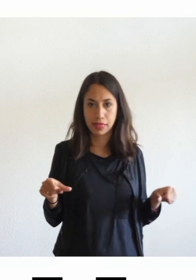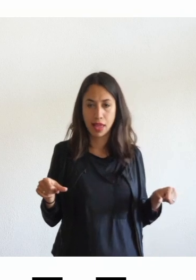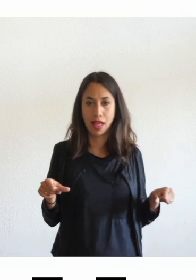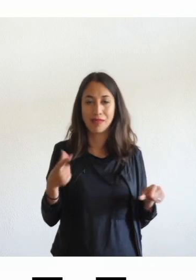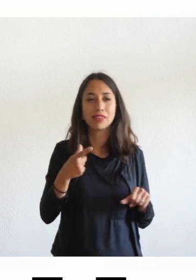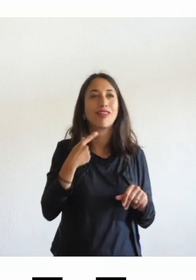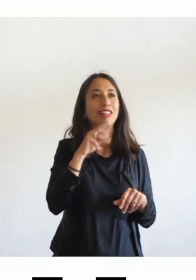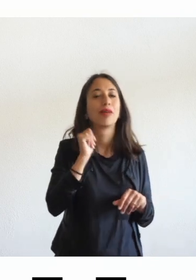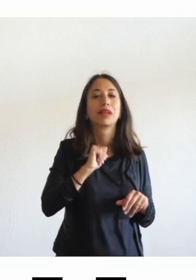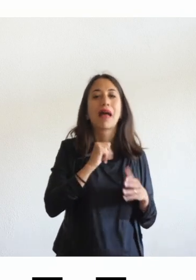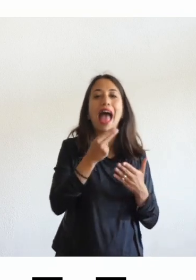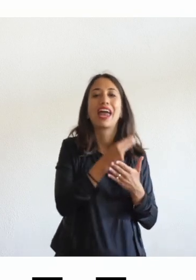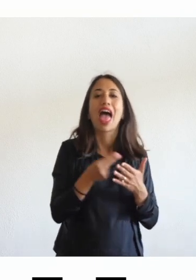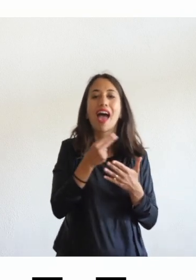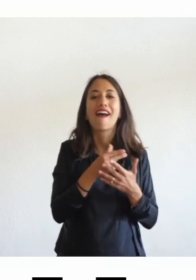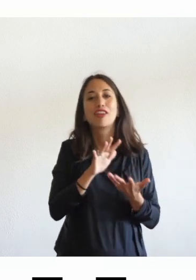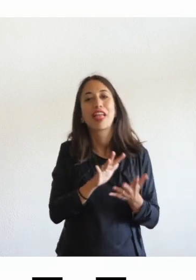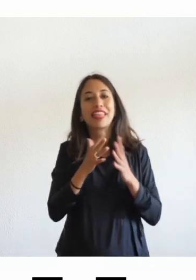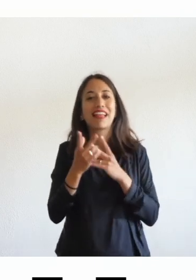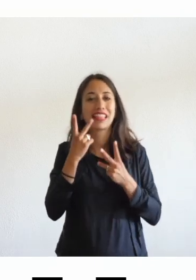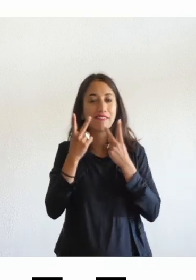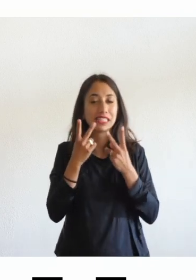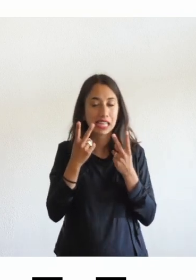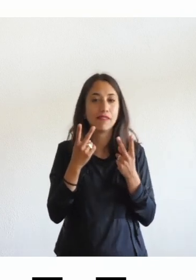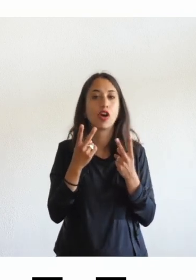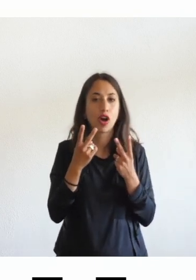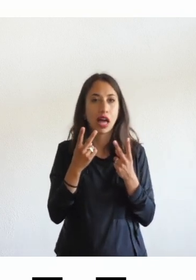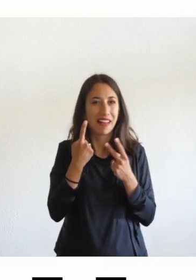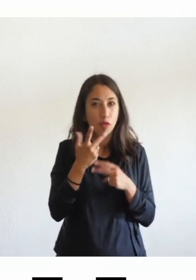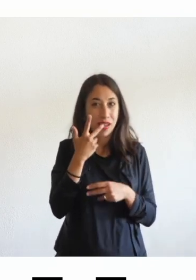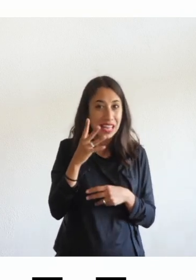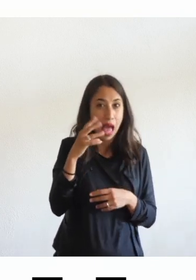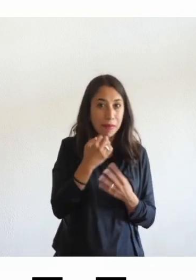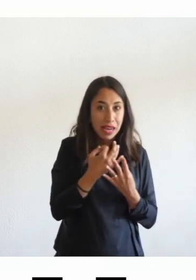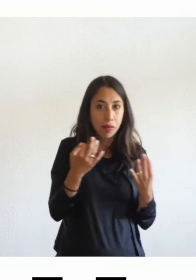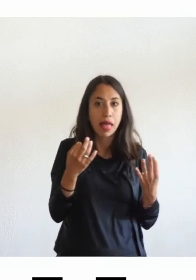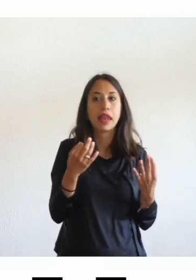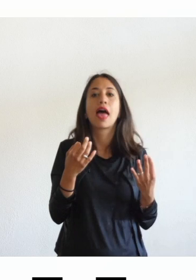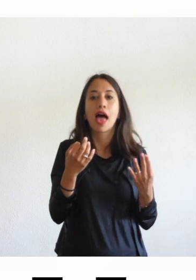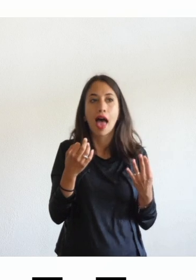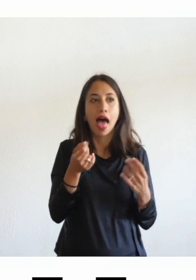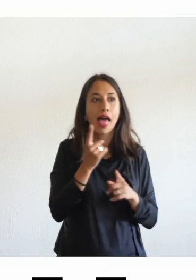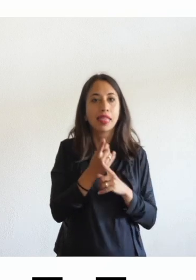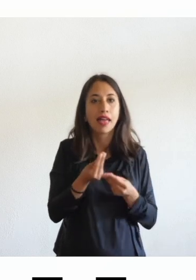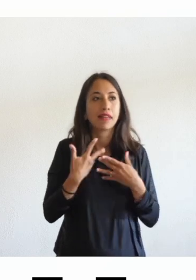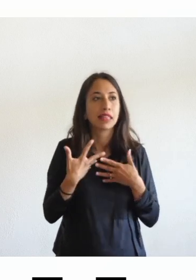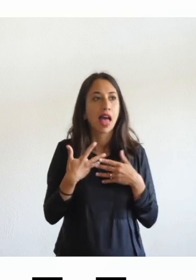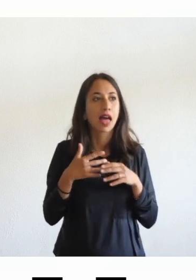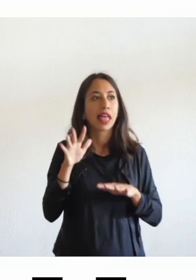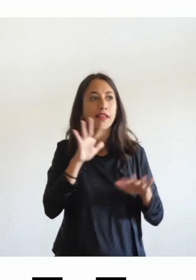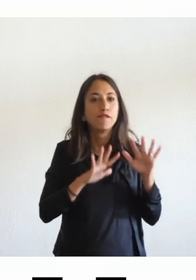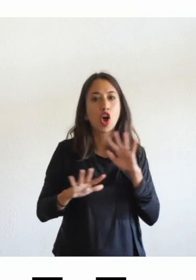grafici per capire l'essenza di un grafico perché il grafico mi deve dare l'essenza dell'informazione